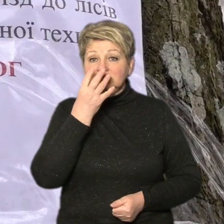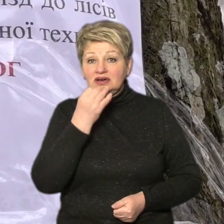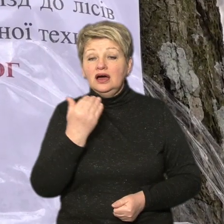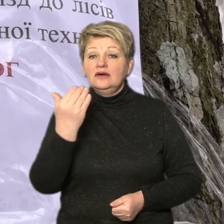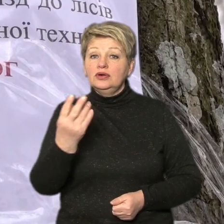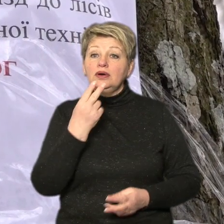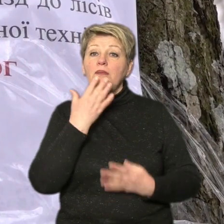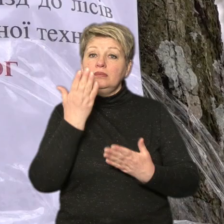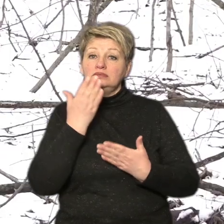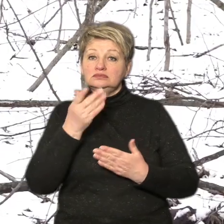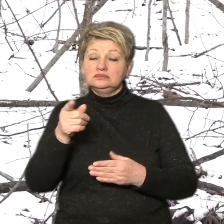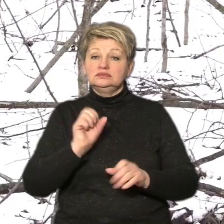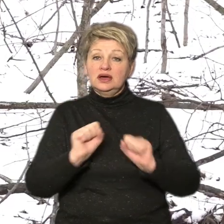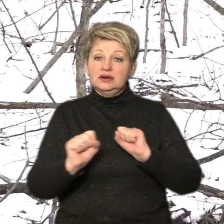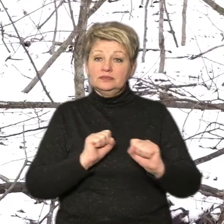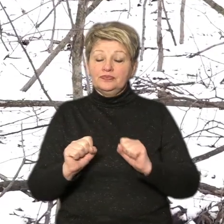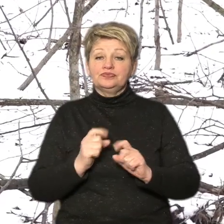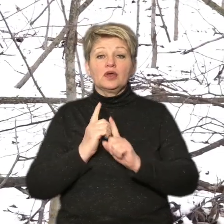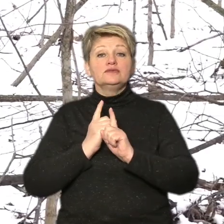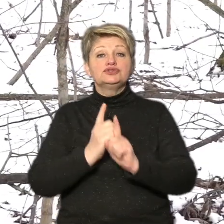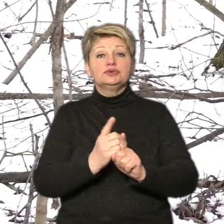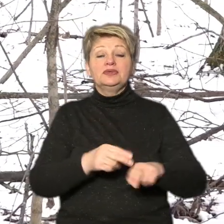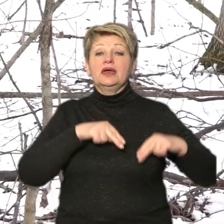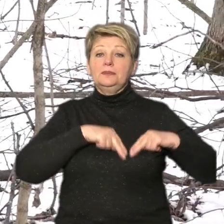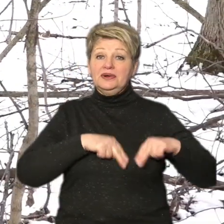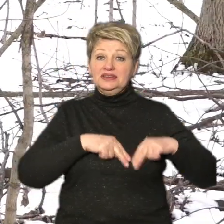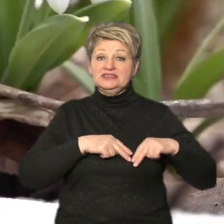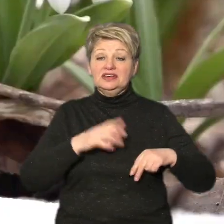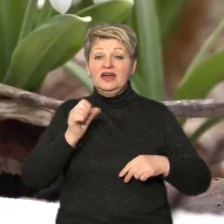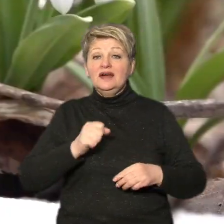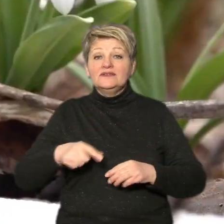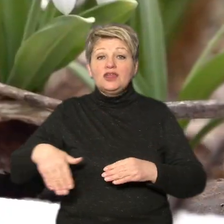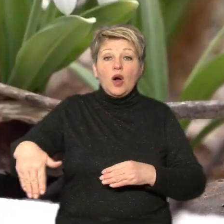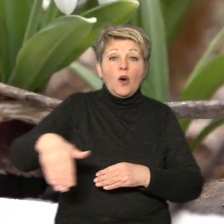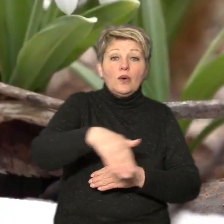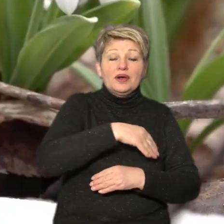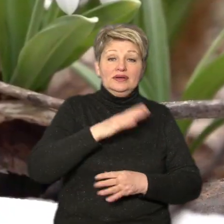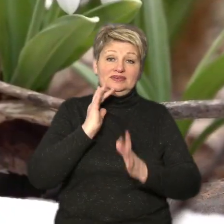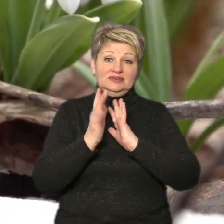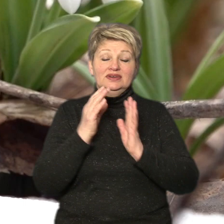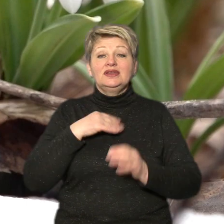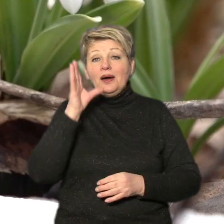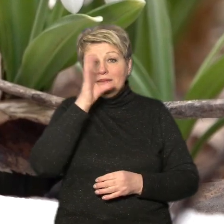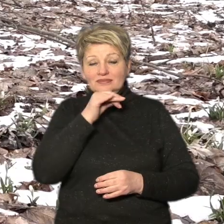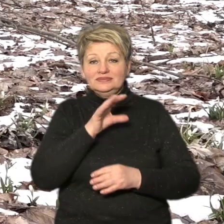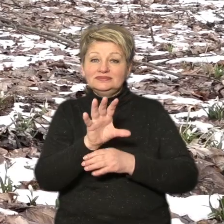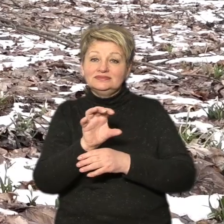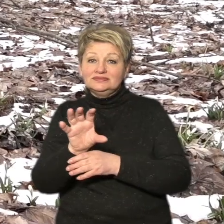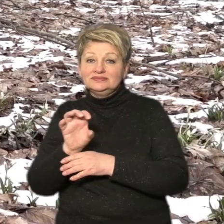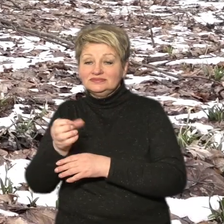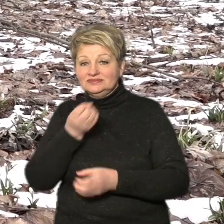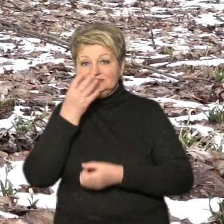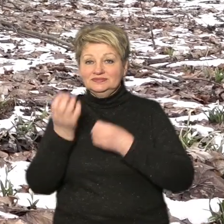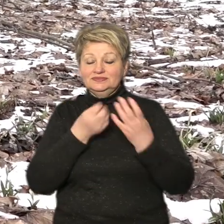розпорядження. У супроводі працівників Національного парку «Холодний яр» на окраїні лісу нам дається відзняти перевод світи. Галандус